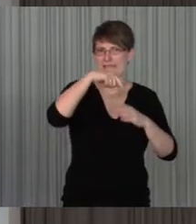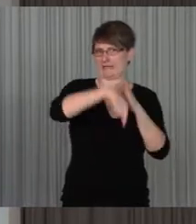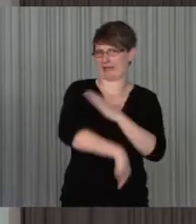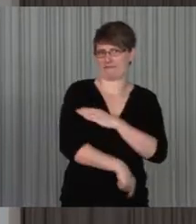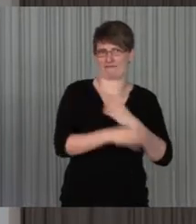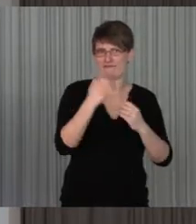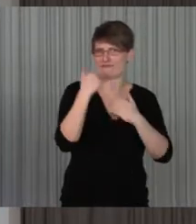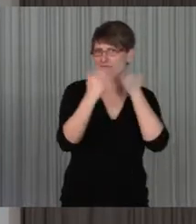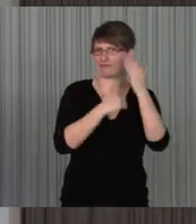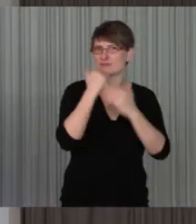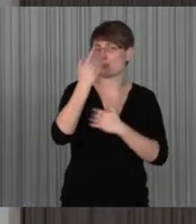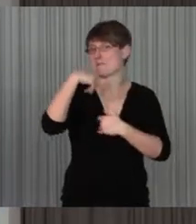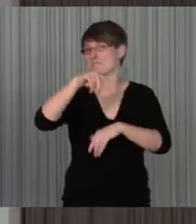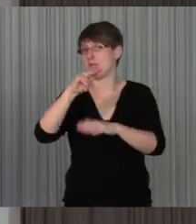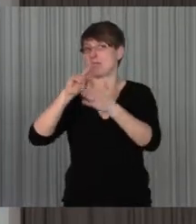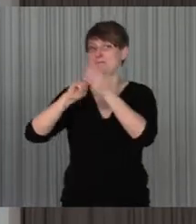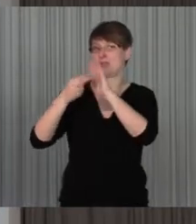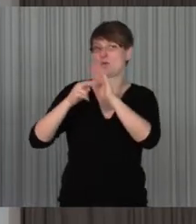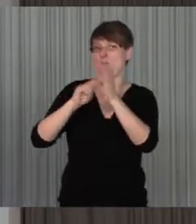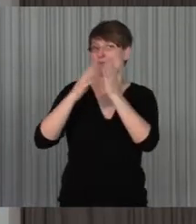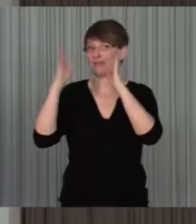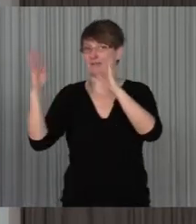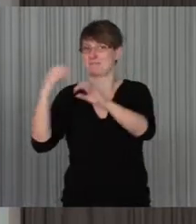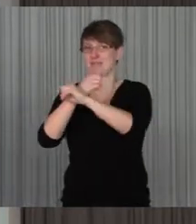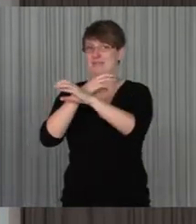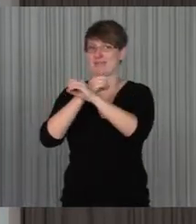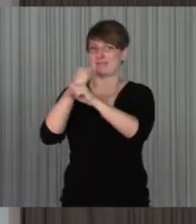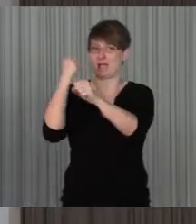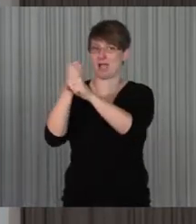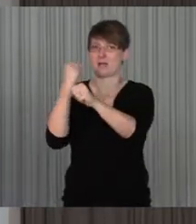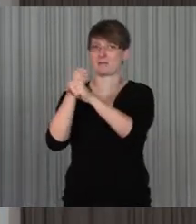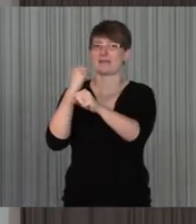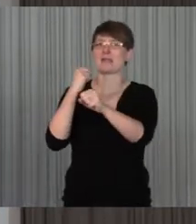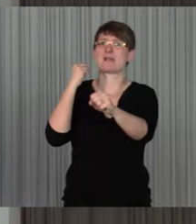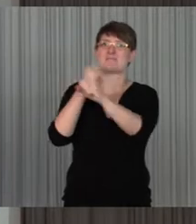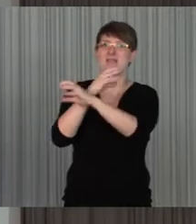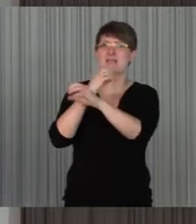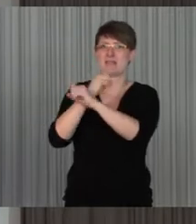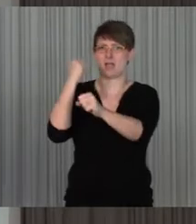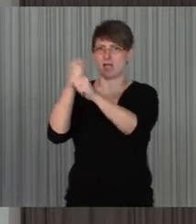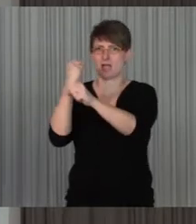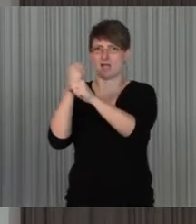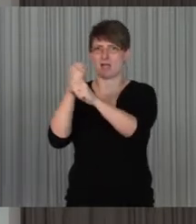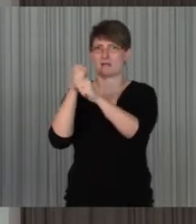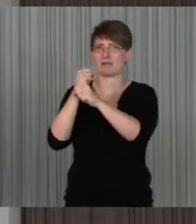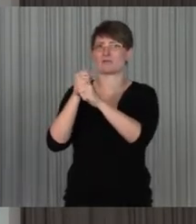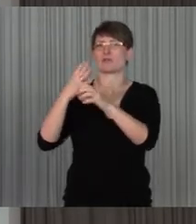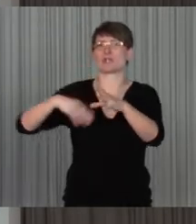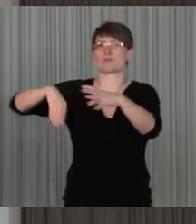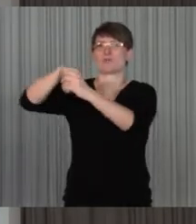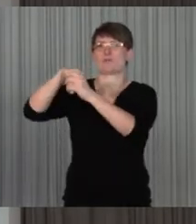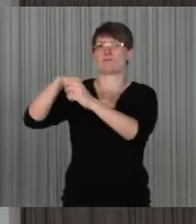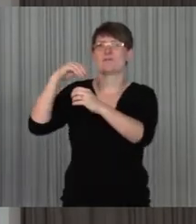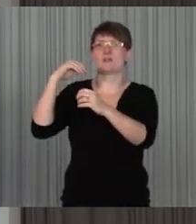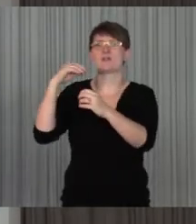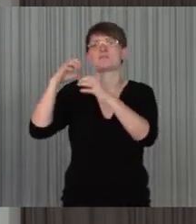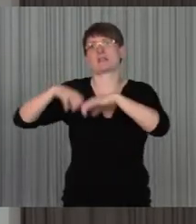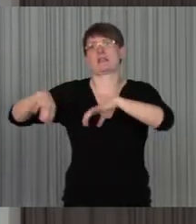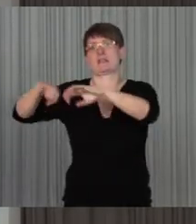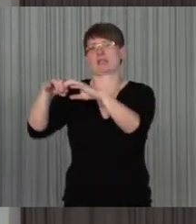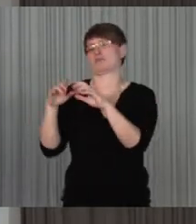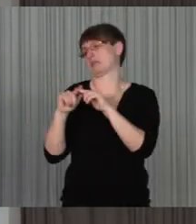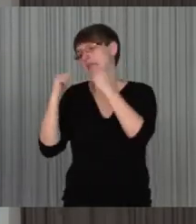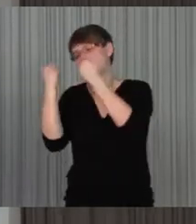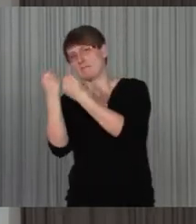eher zu Methoden der Medienarbeit ist natürlich grundsätzlich für inklusive Settings sehr geeignet. Es ist in der Regel